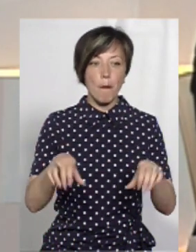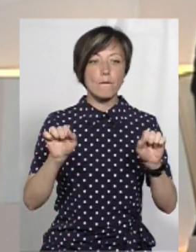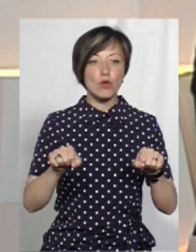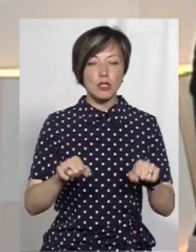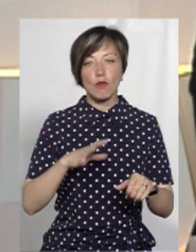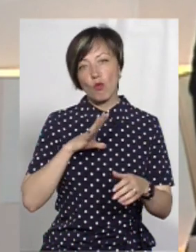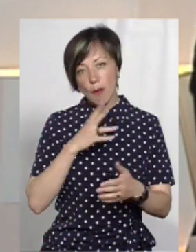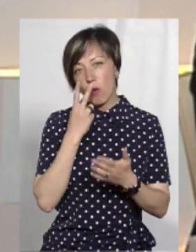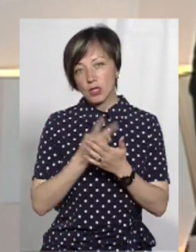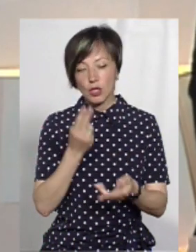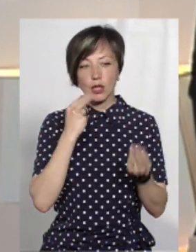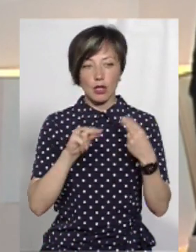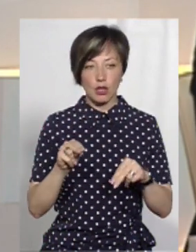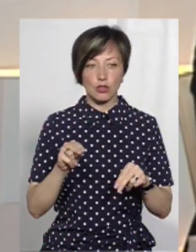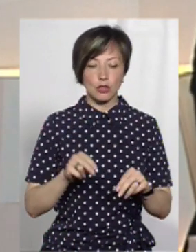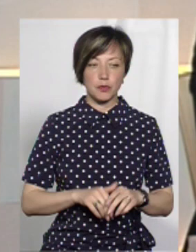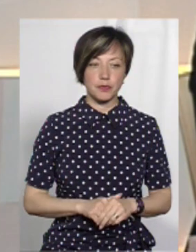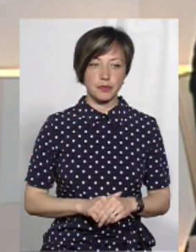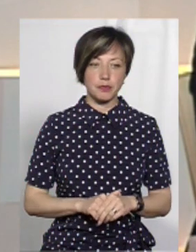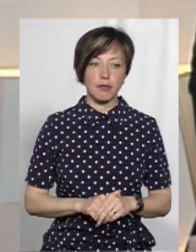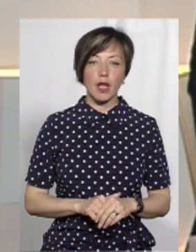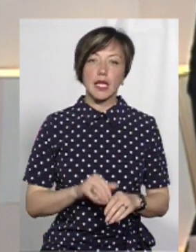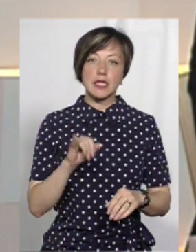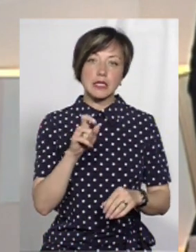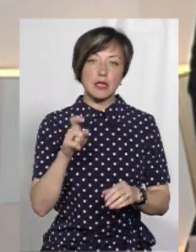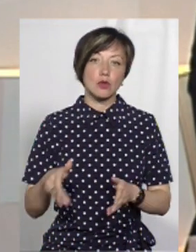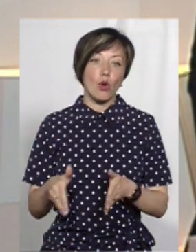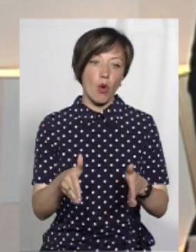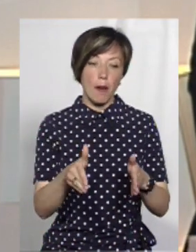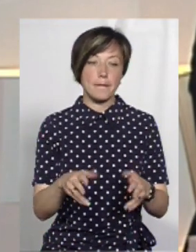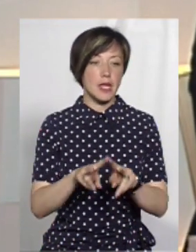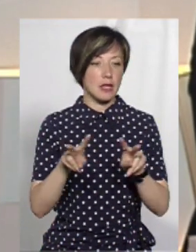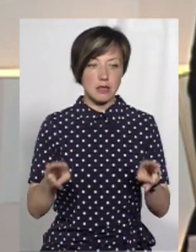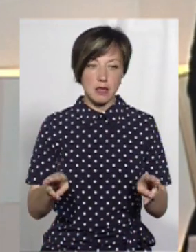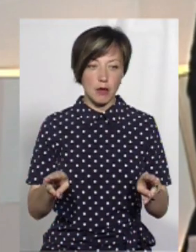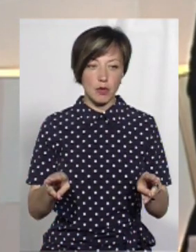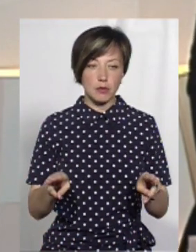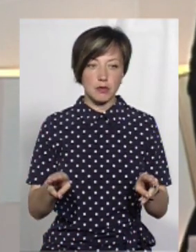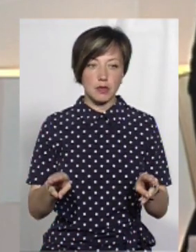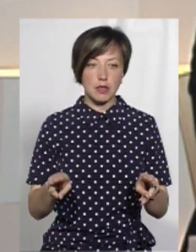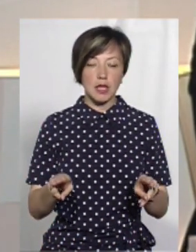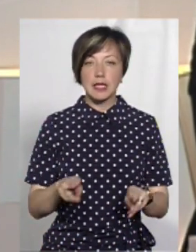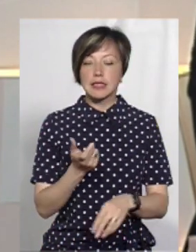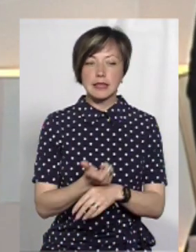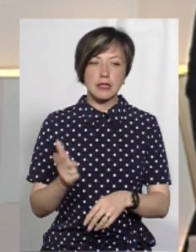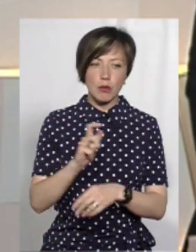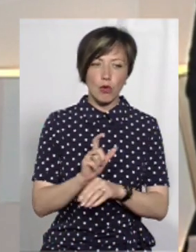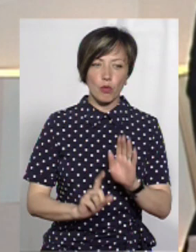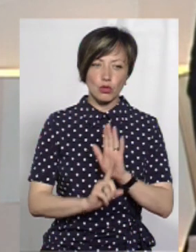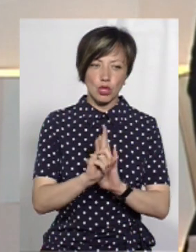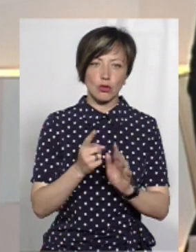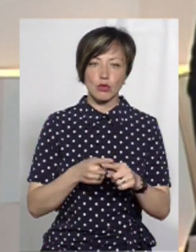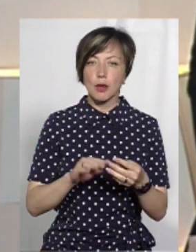можливо, були би показники і краще. З дорогами так само. З самого початку